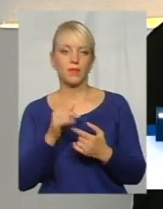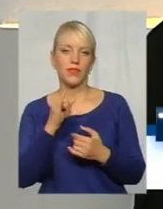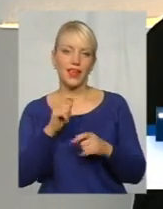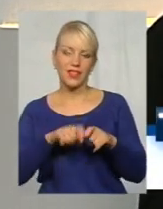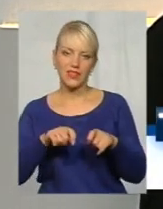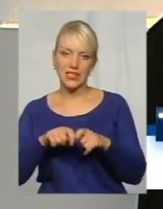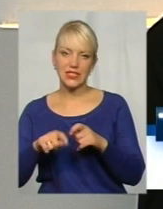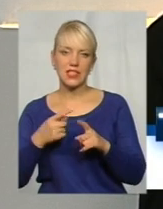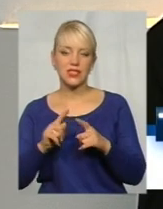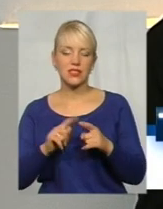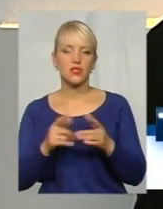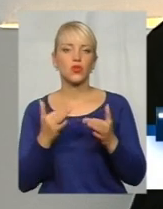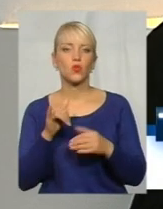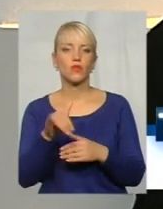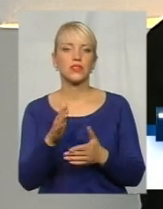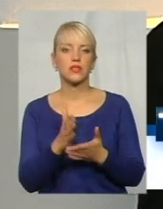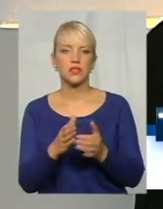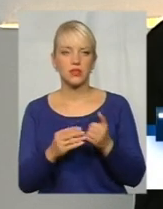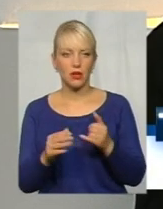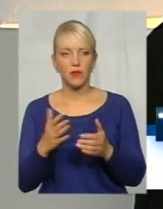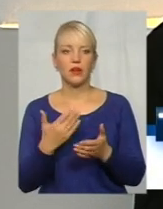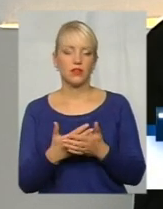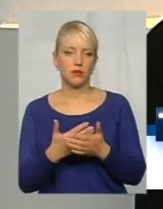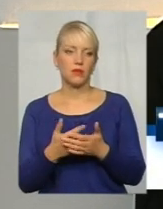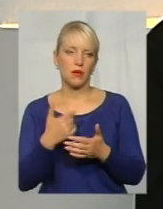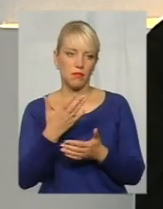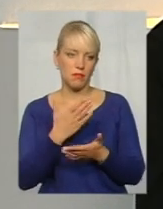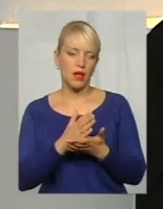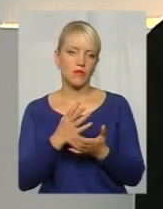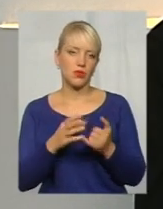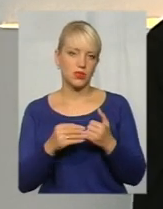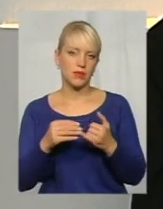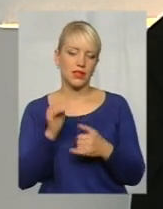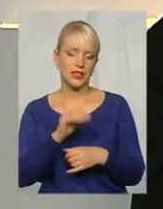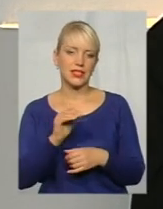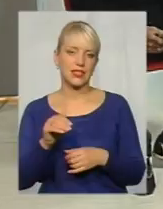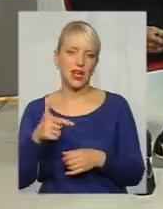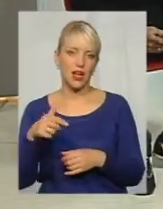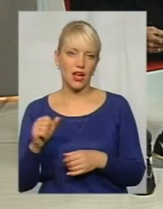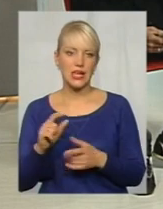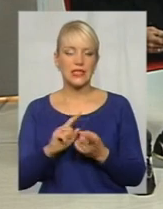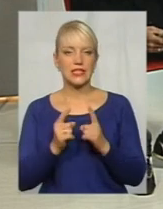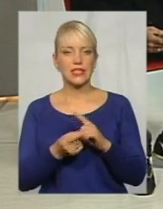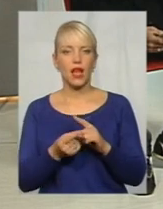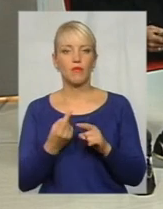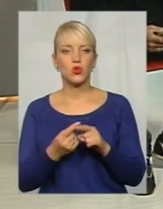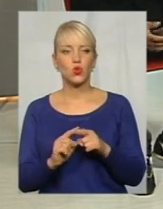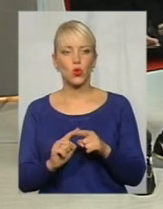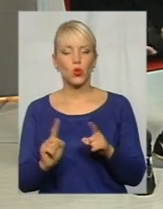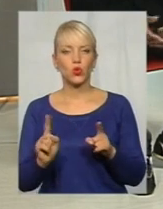добре, так. От, скільки у вас є землі? Так, скільки-то, скільки-то маємо землі, тисяч гектарів. Замість того, мені здається, щоб